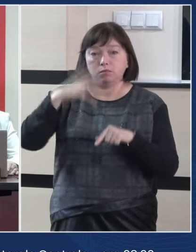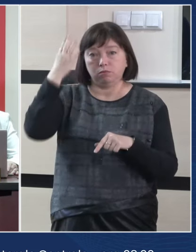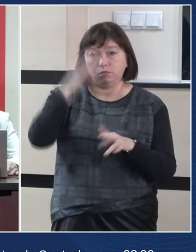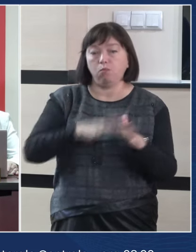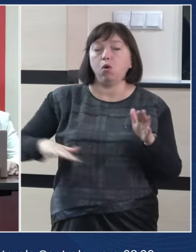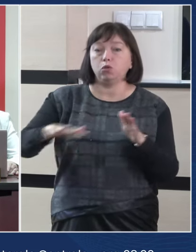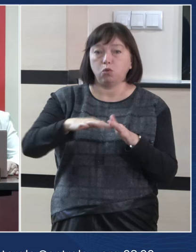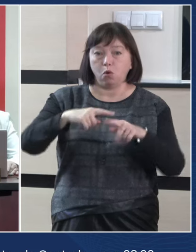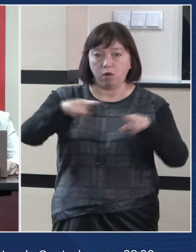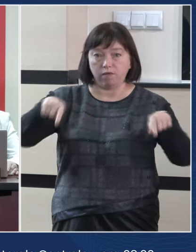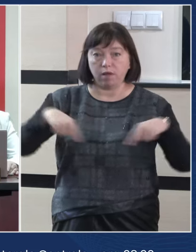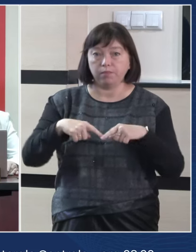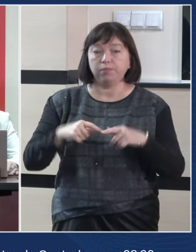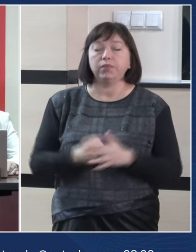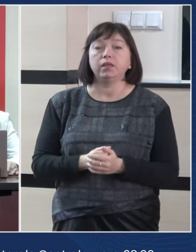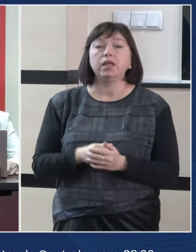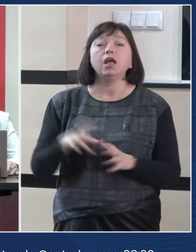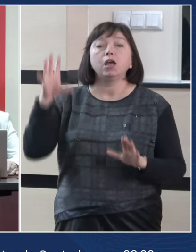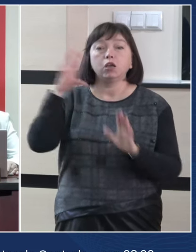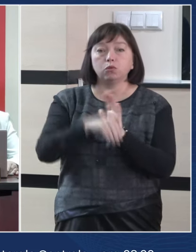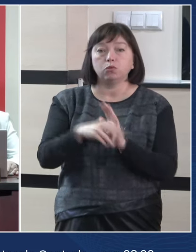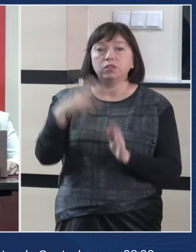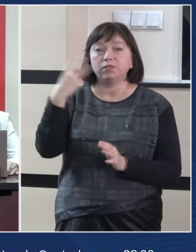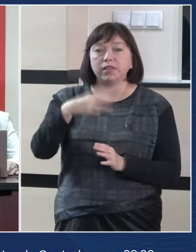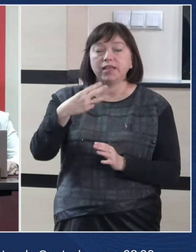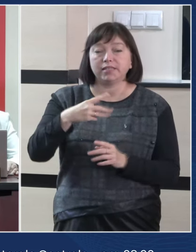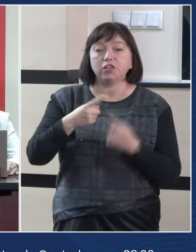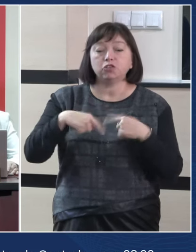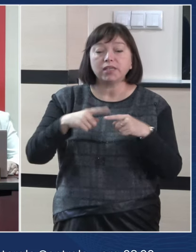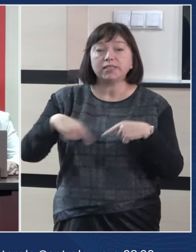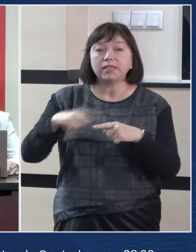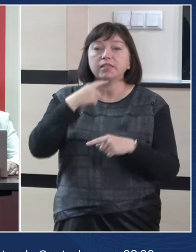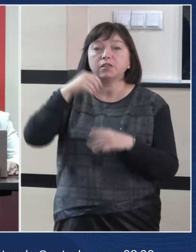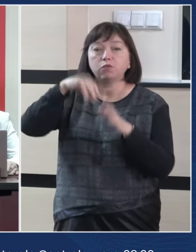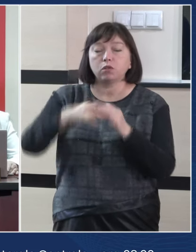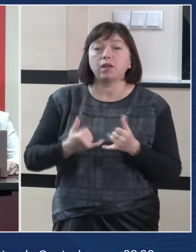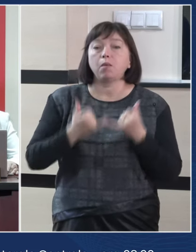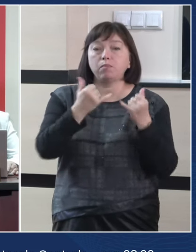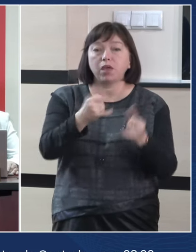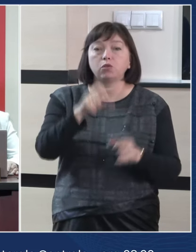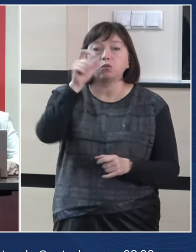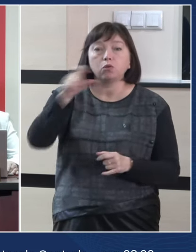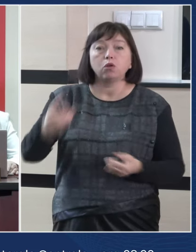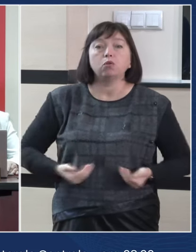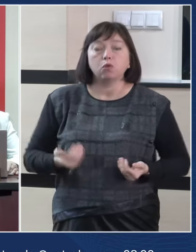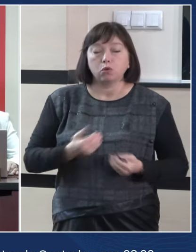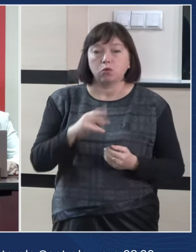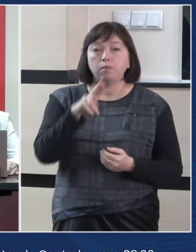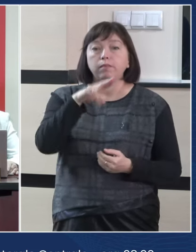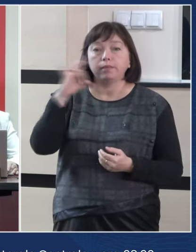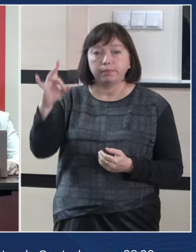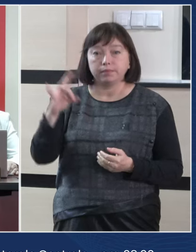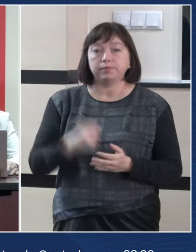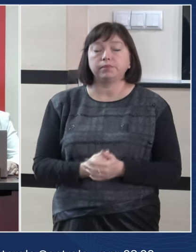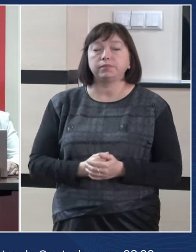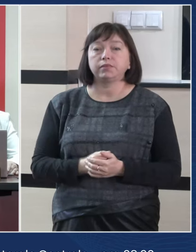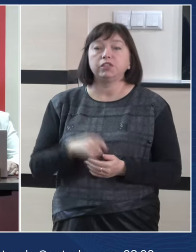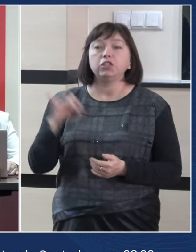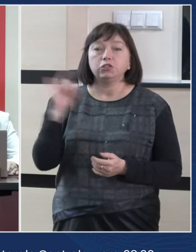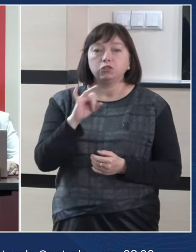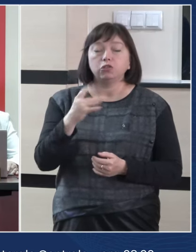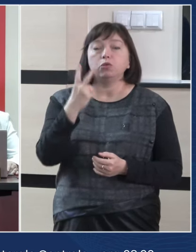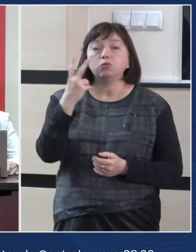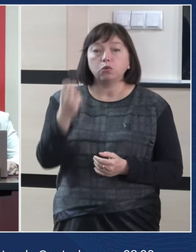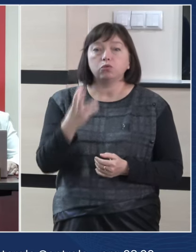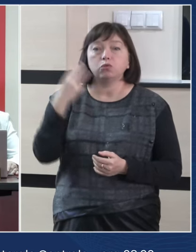Republicii Moldova, inclusiv 30 de secții de votare pentru locuitorii din stânga Mistrului, și